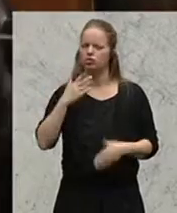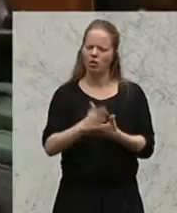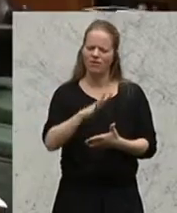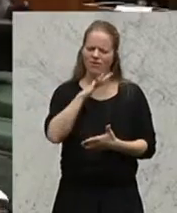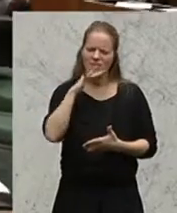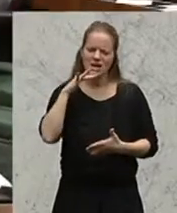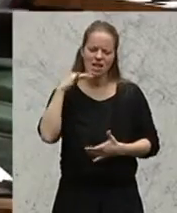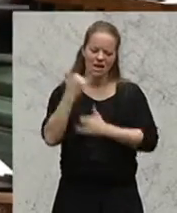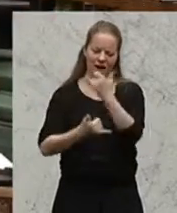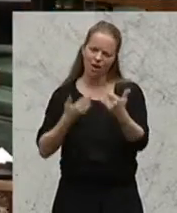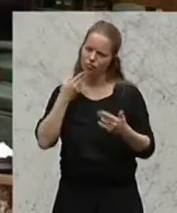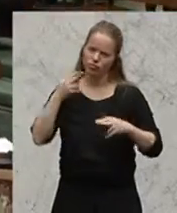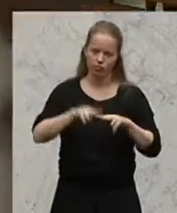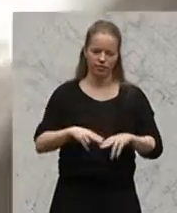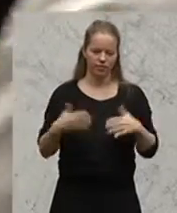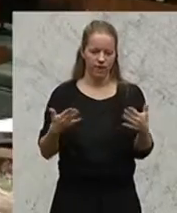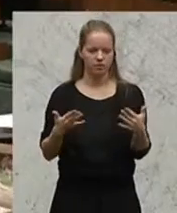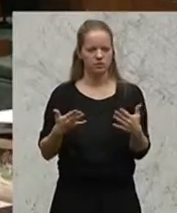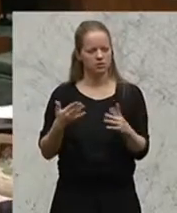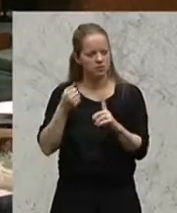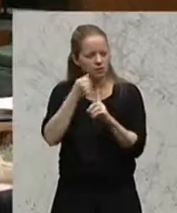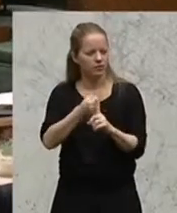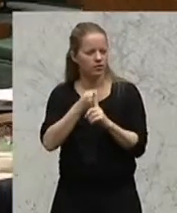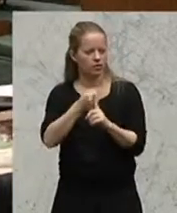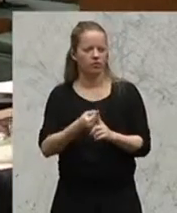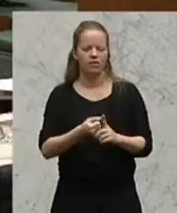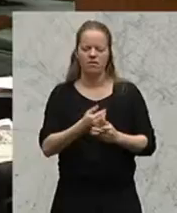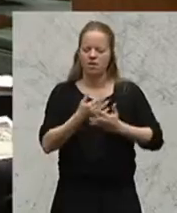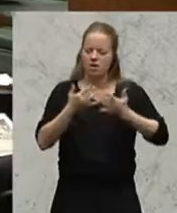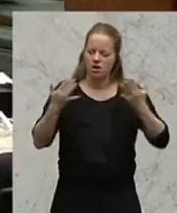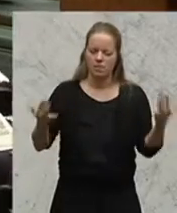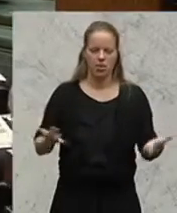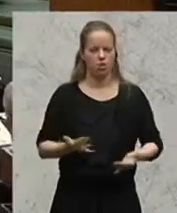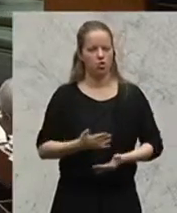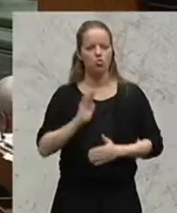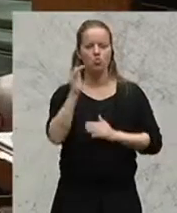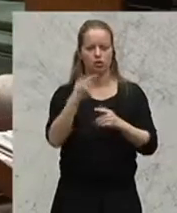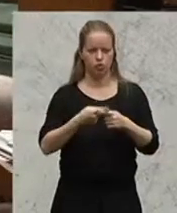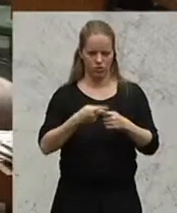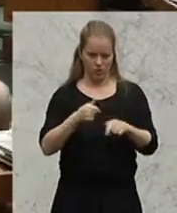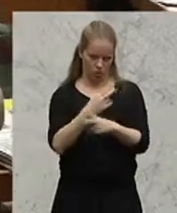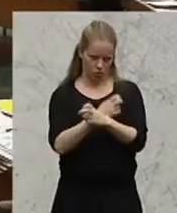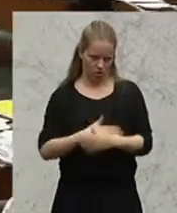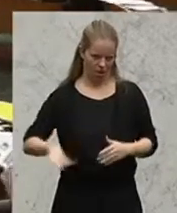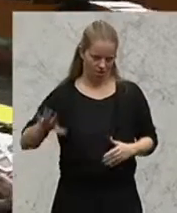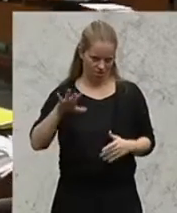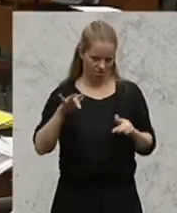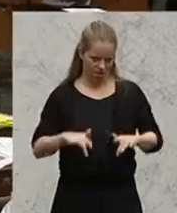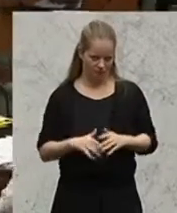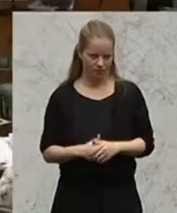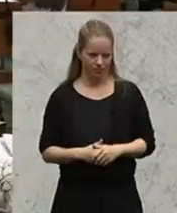offensiven Kampf gegen die Millionen von Überstunden, die in Österreich gemacht werden. Meine Damen und Herren,